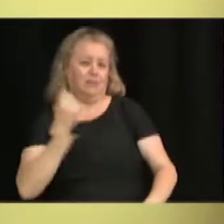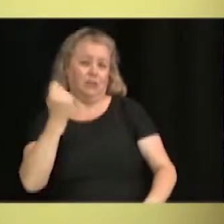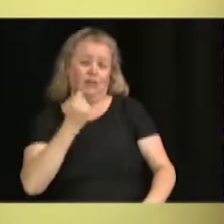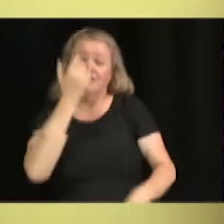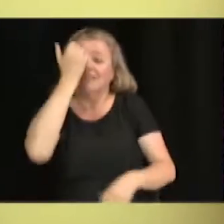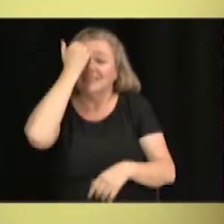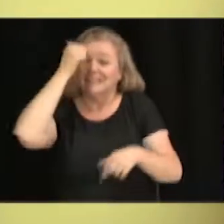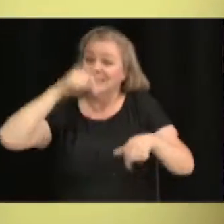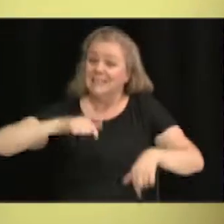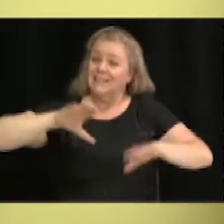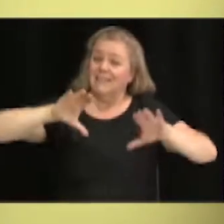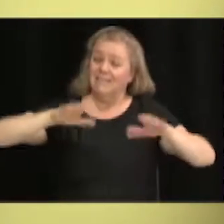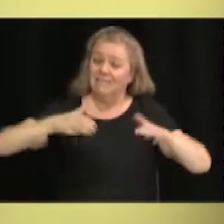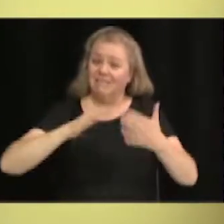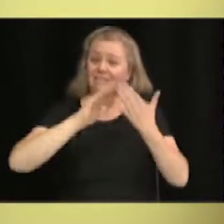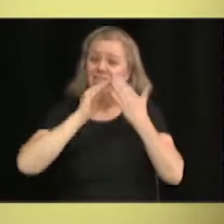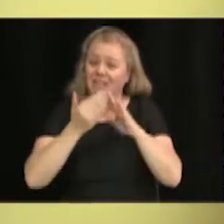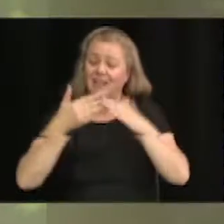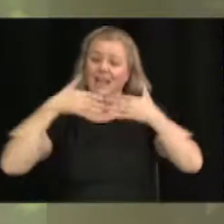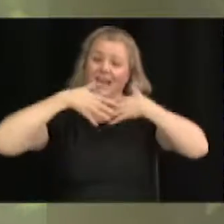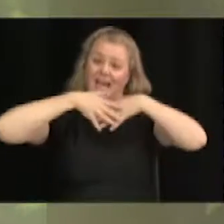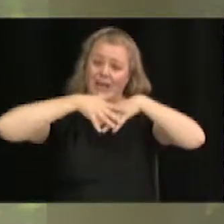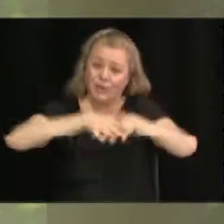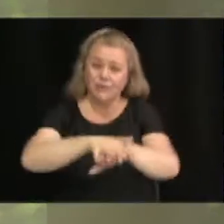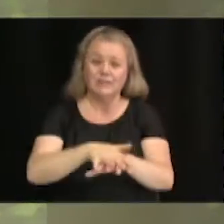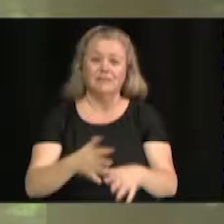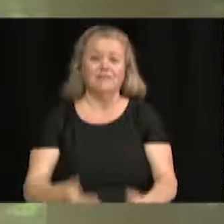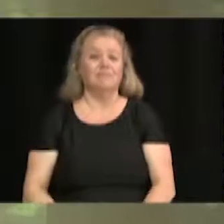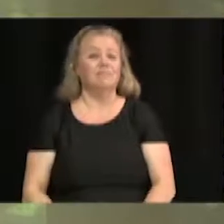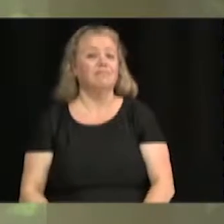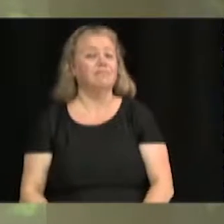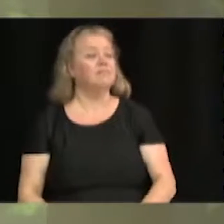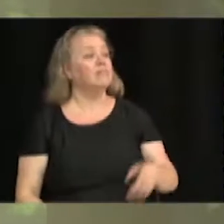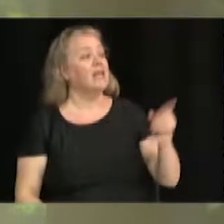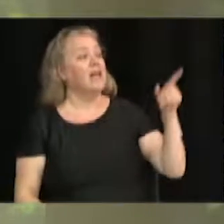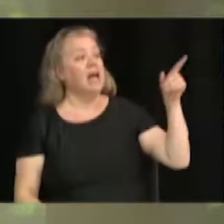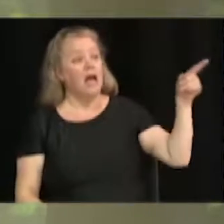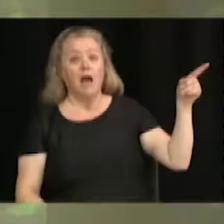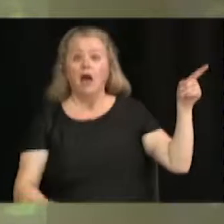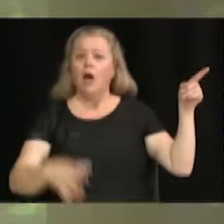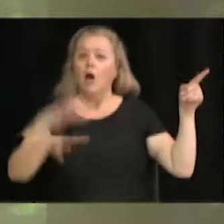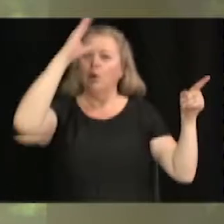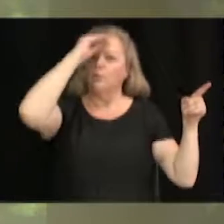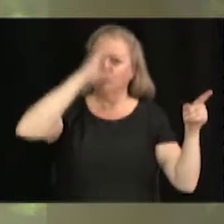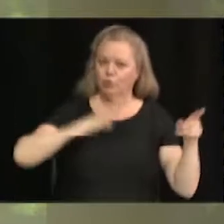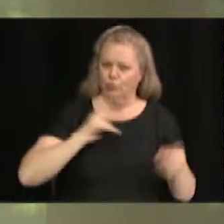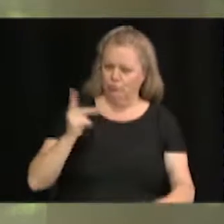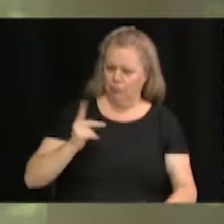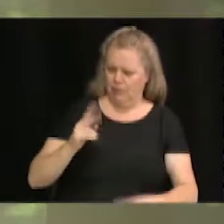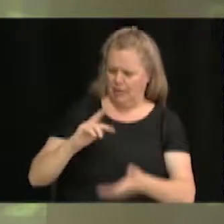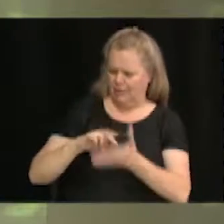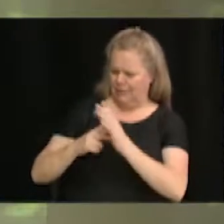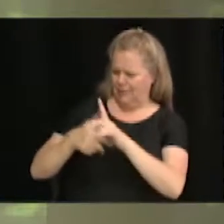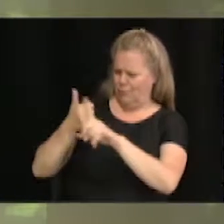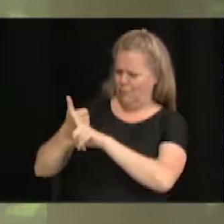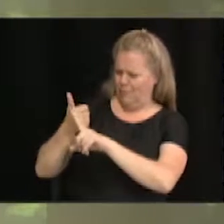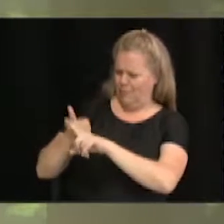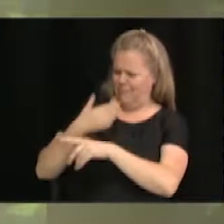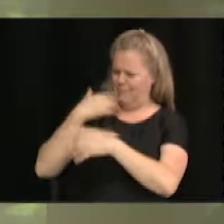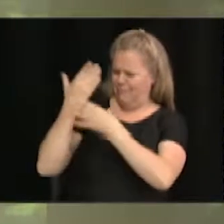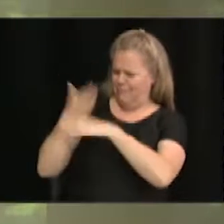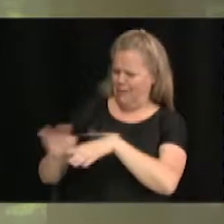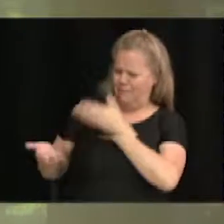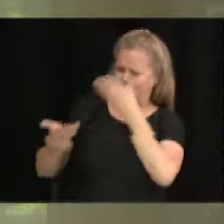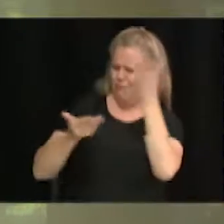'était important de le souligner. J'en conclue par vos bons mots, M. Paulin, que vous êtes prêt à en faire la proposition. J'aimerais bien. Et